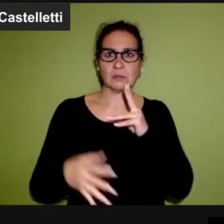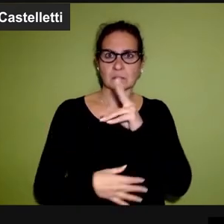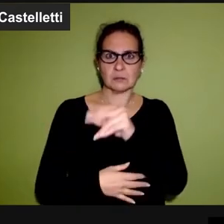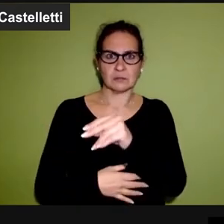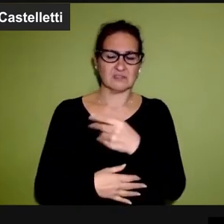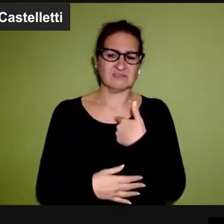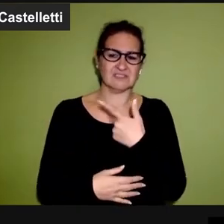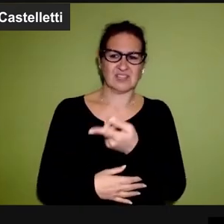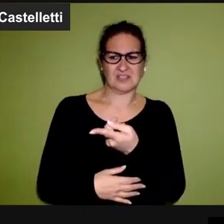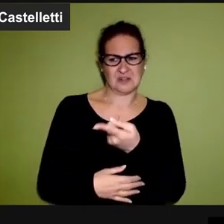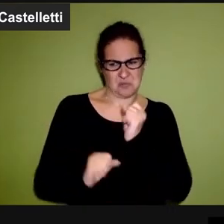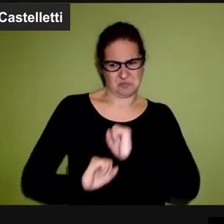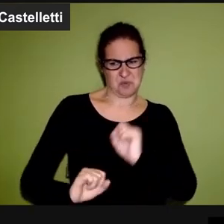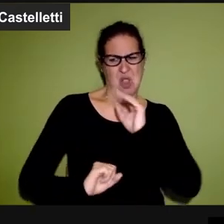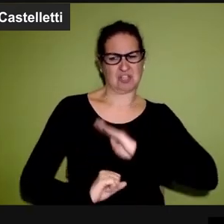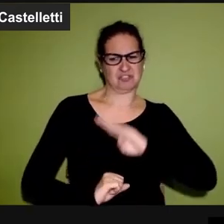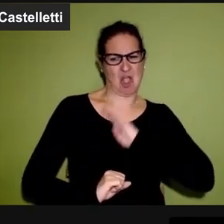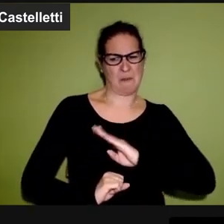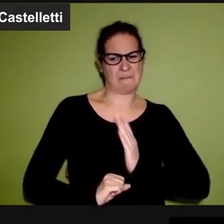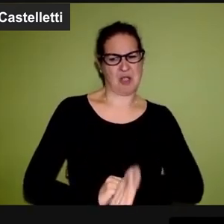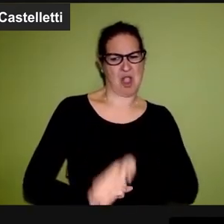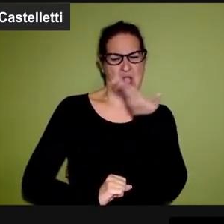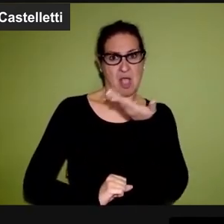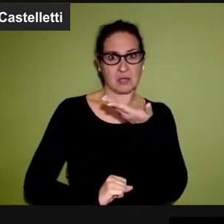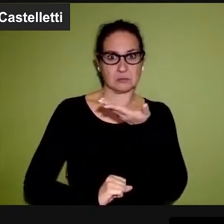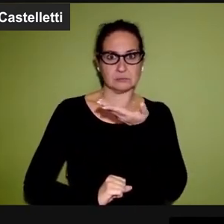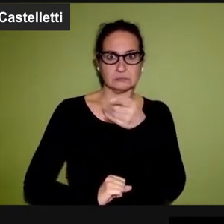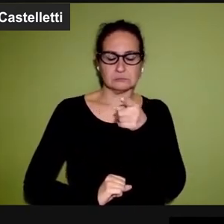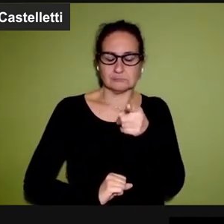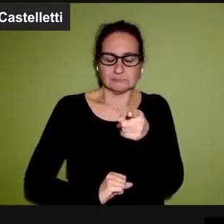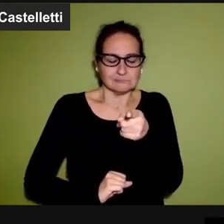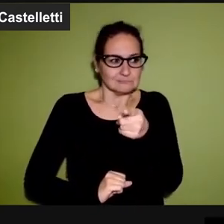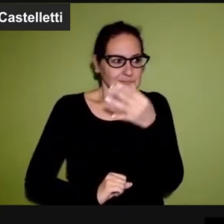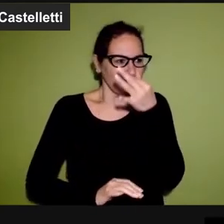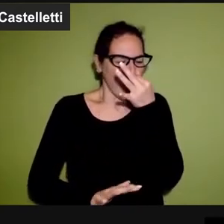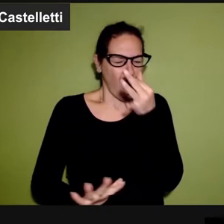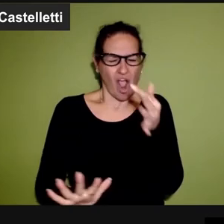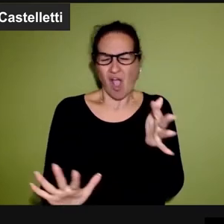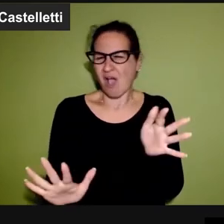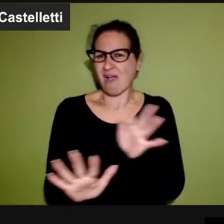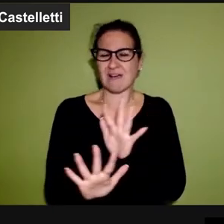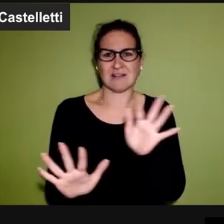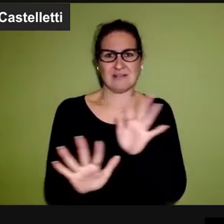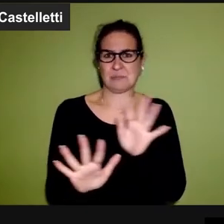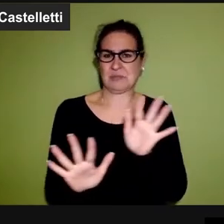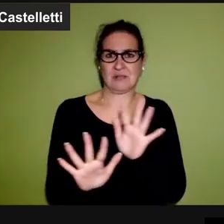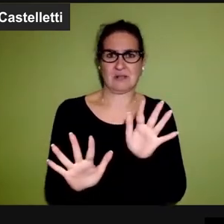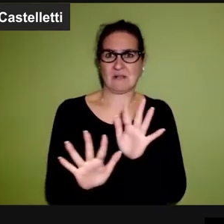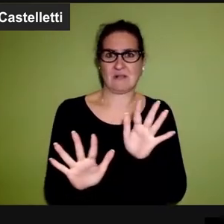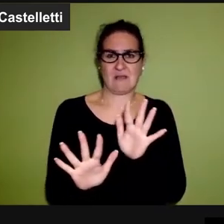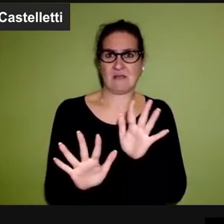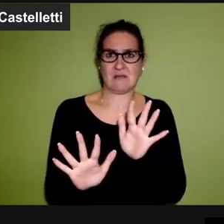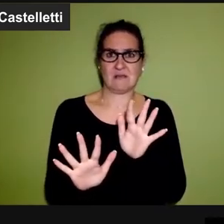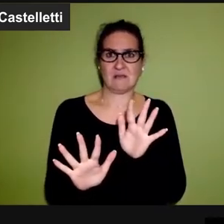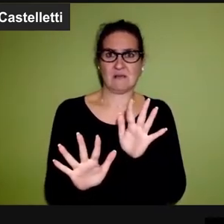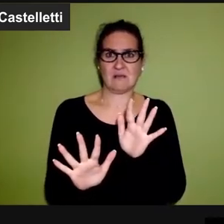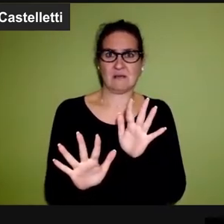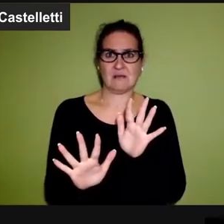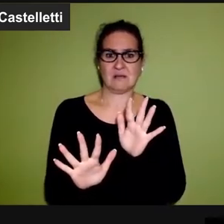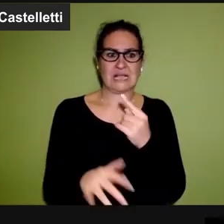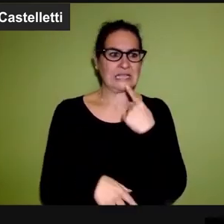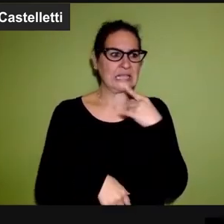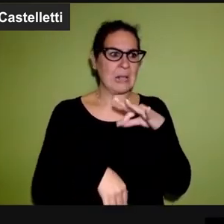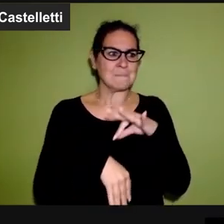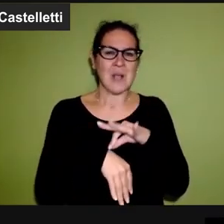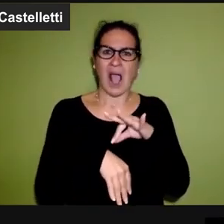non sono così intollerabile, è una delle cose più mostruose che ci siano. Se